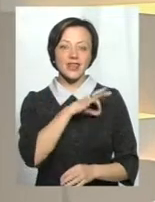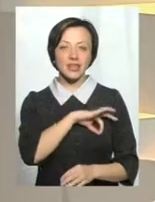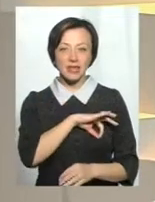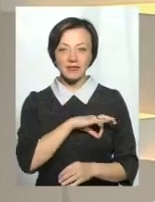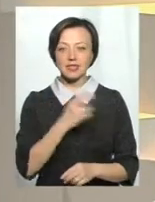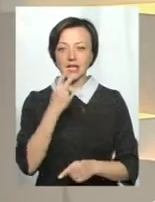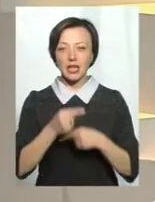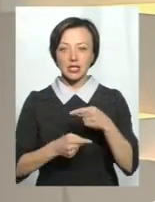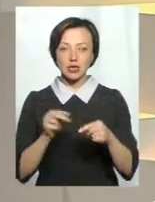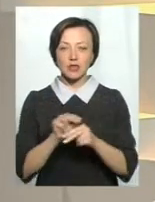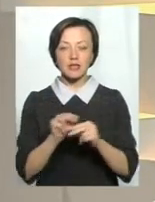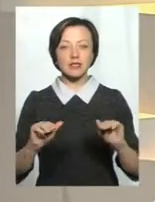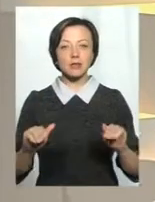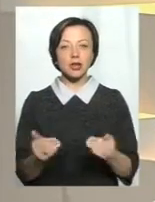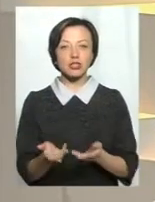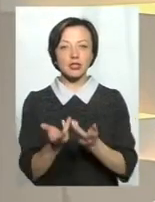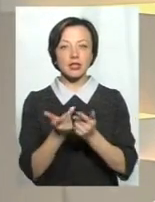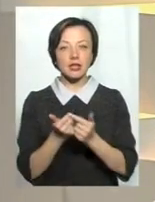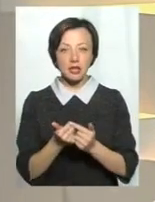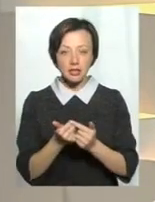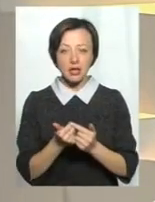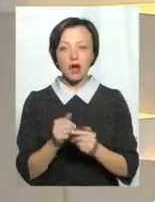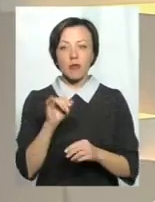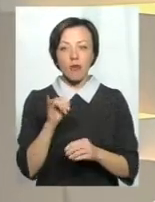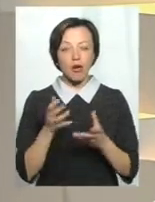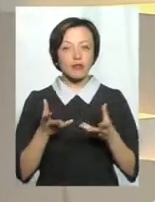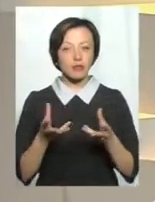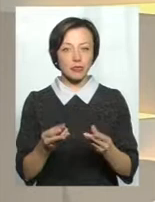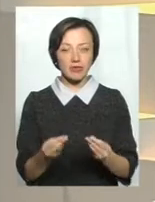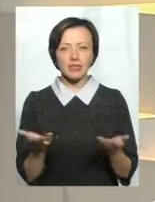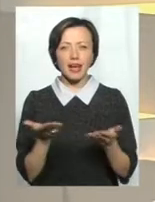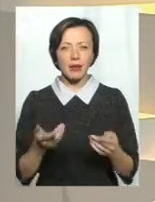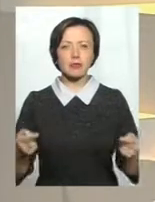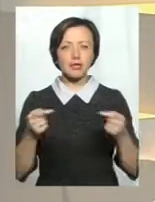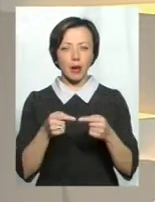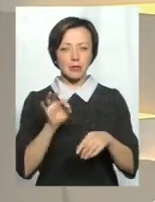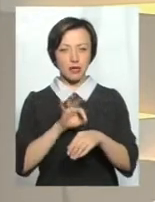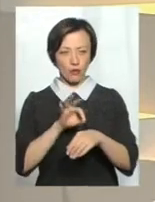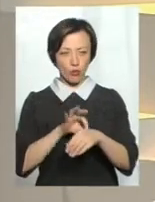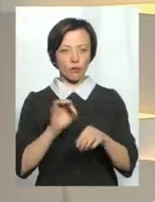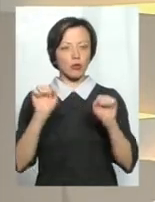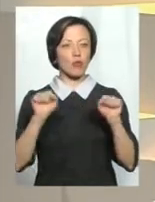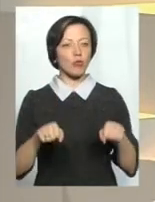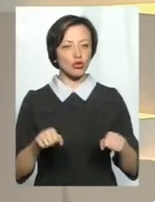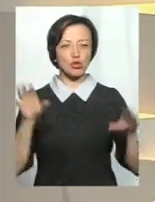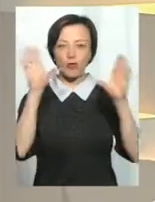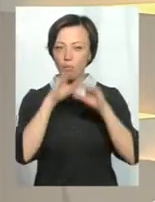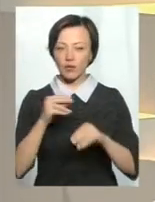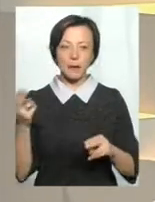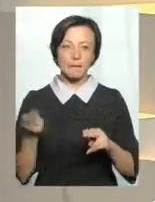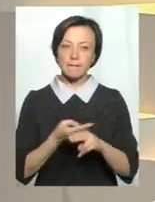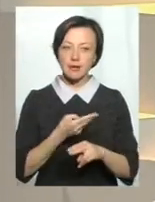традиційного лікування, зменшити кількість його побічних впливів. З якими саме захворюваннями можна впоратися без